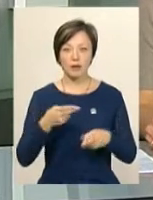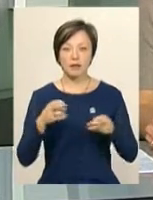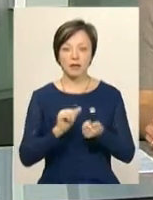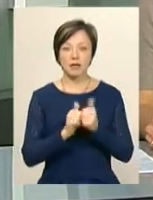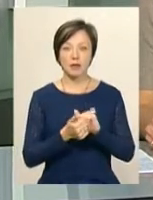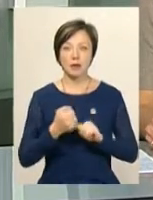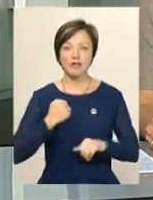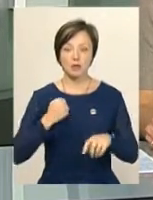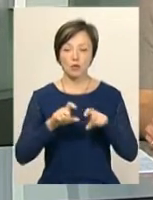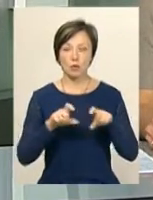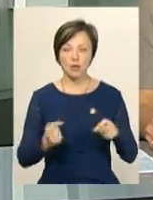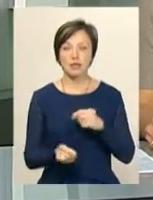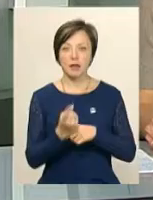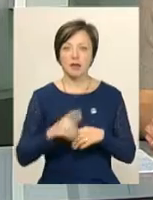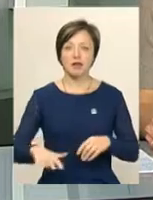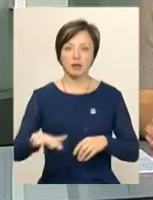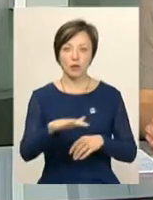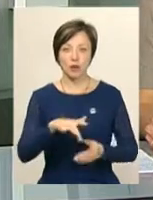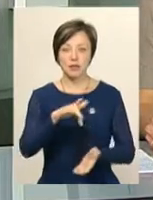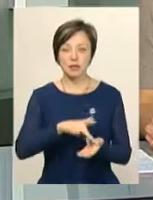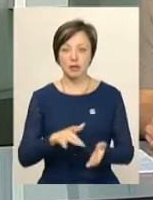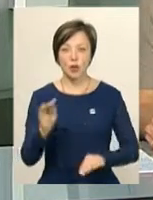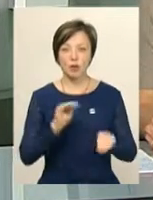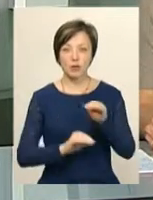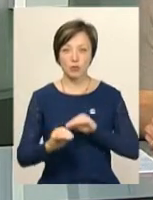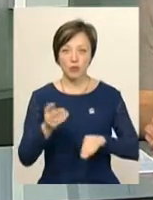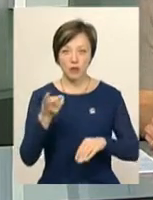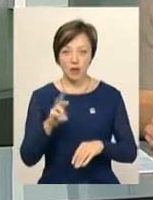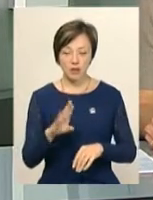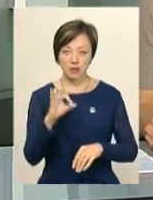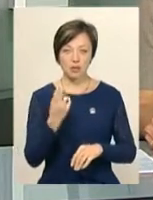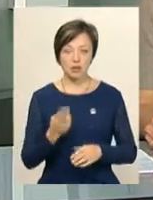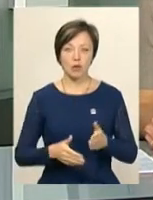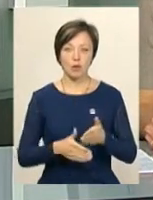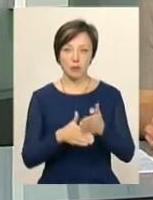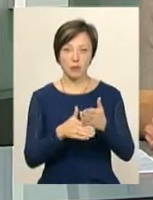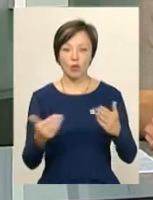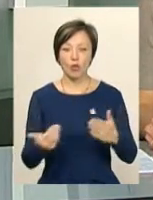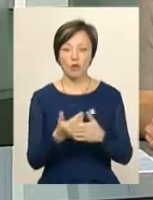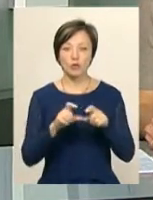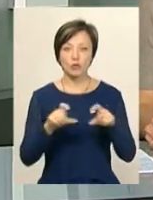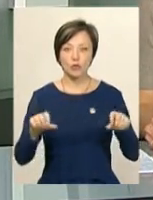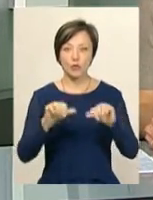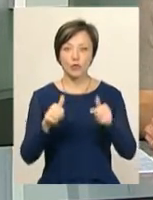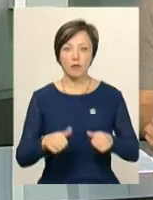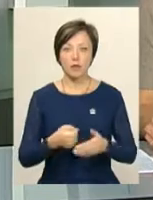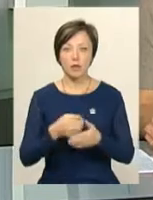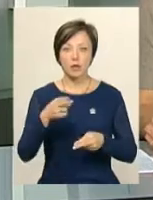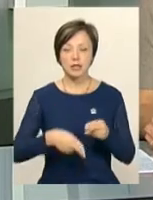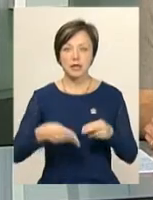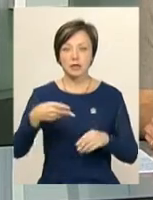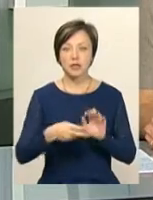замість військоматів з'являться територіальні центри комплектування та соціальної підтримки. Нову структуру формуватимуть до кінця